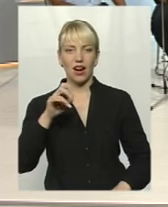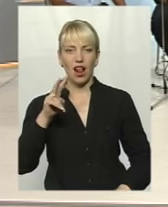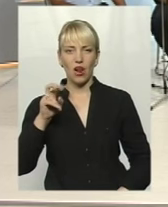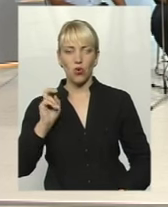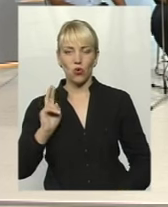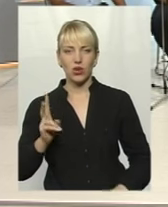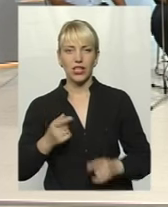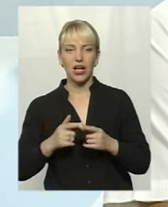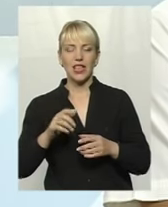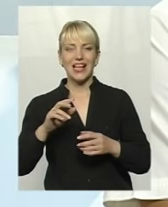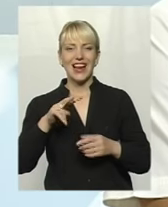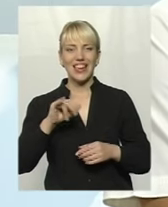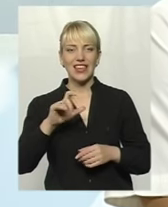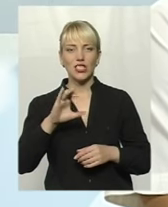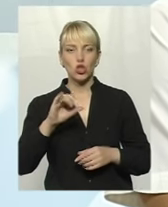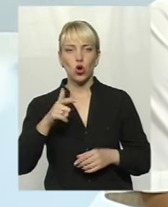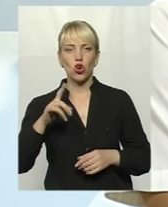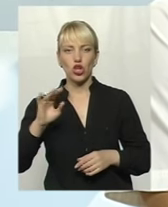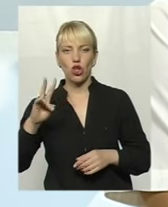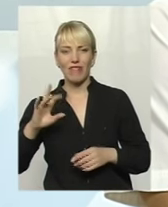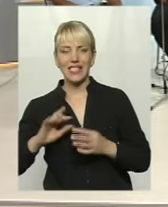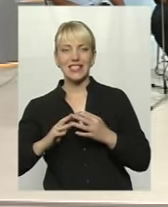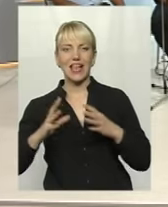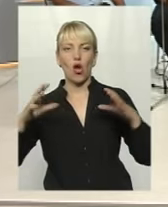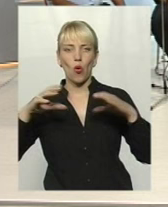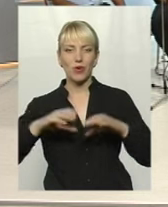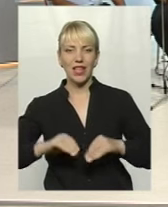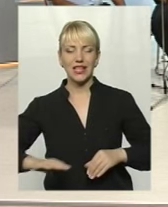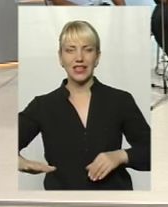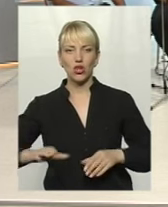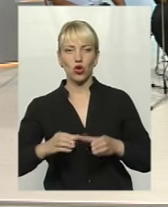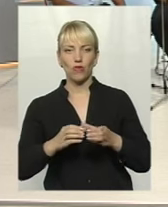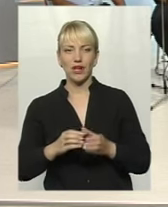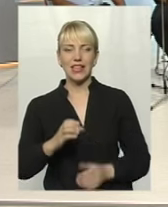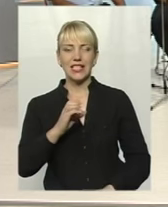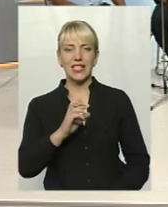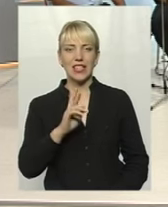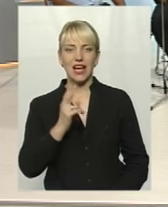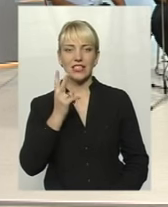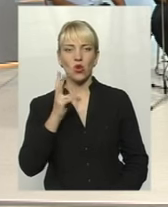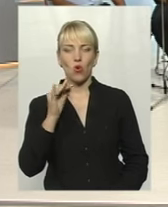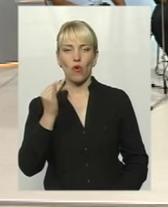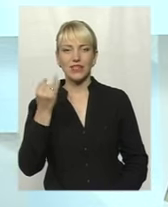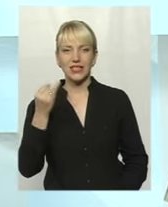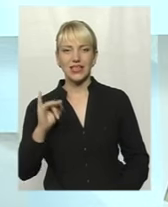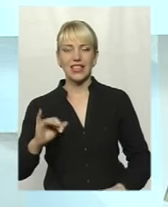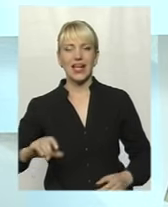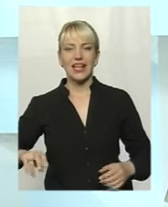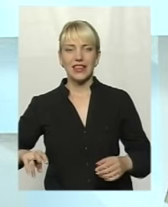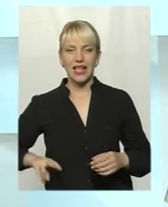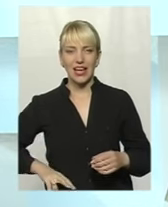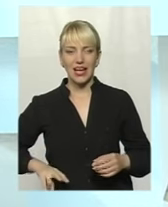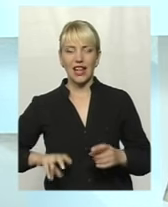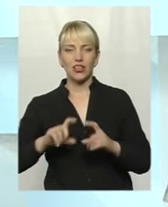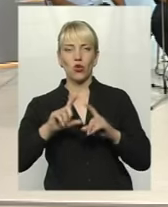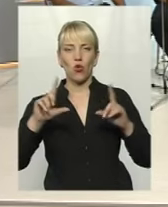Лісогринівецької сільської об'єднаної територіальної громади, зліва від мене Сергій Віталійович Яцковський, директор Офісу реформ з питань